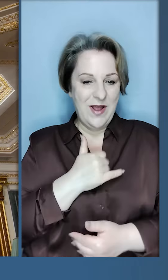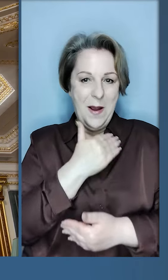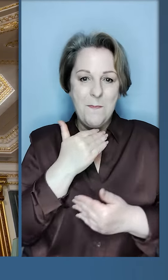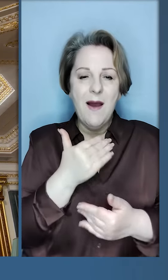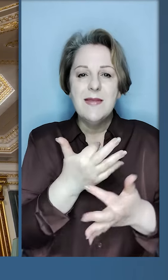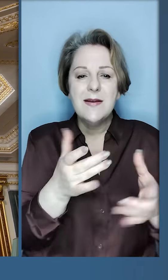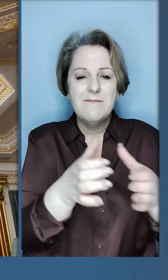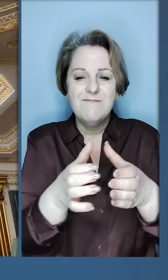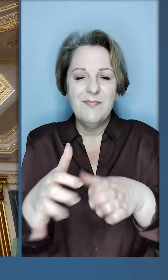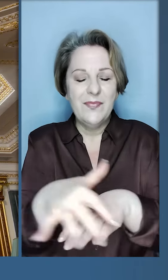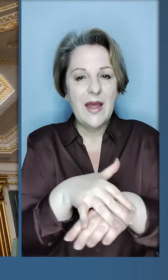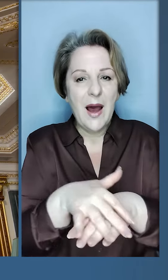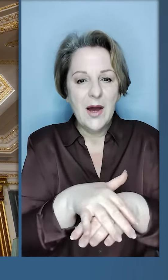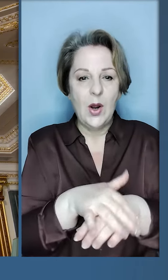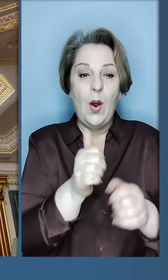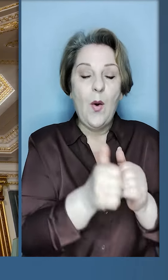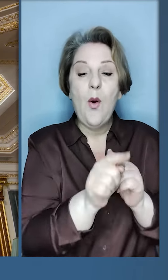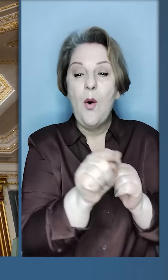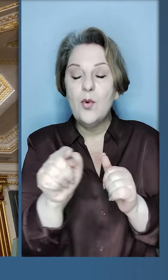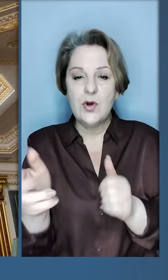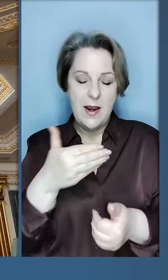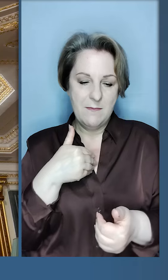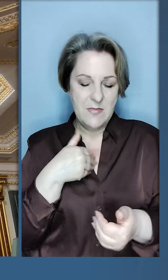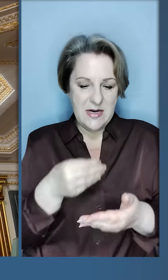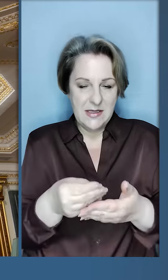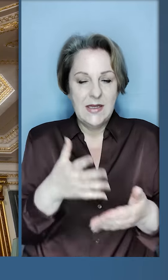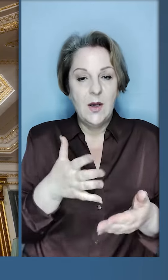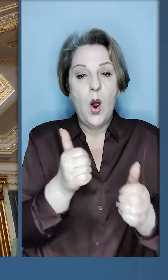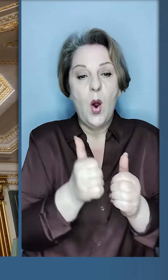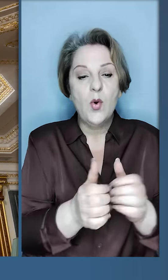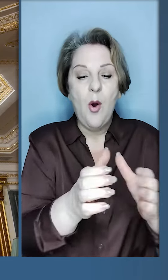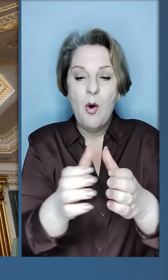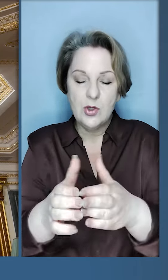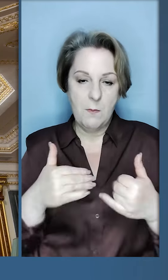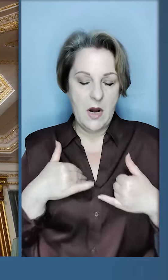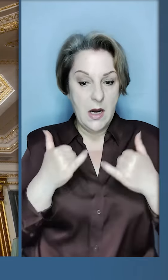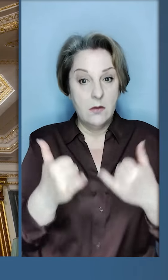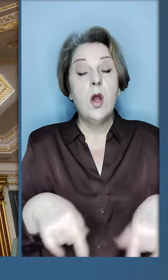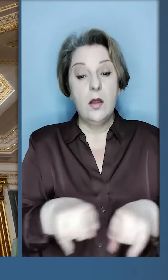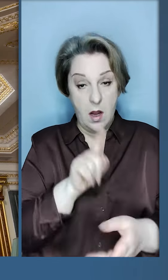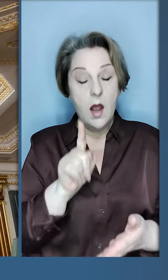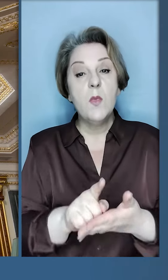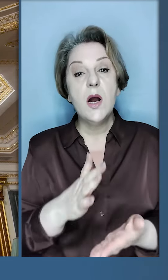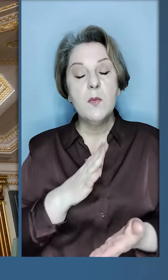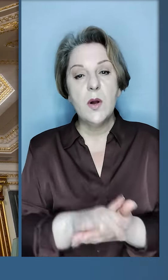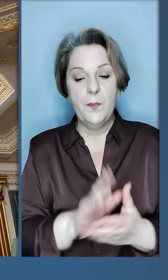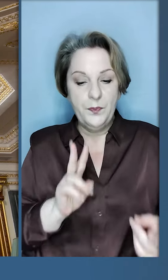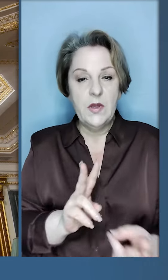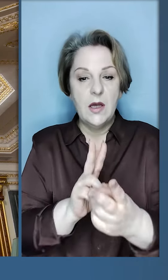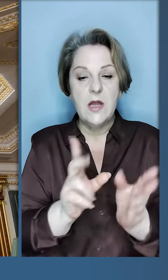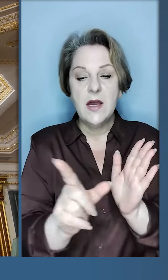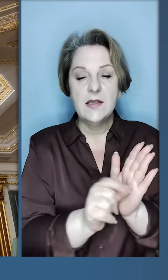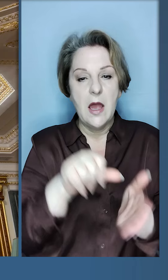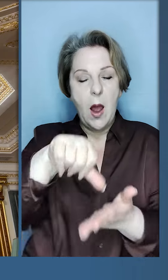що у нас багато різних спільнот, народів, і кожну ми цінуємо, кожну шануємо. Так і має